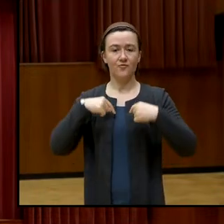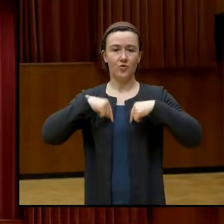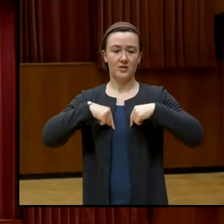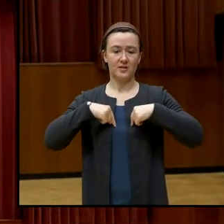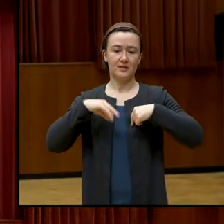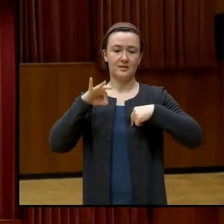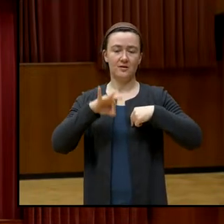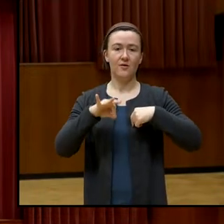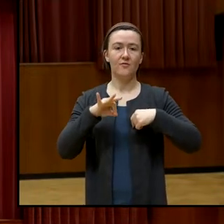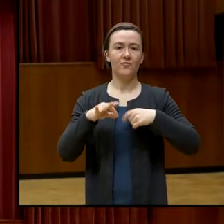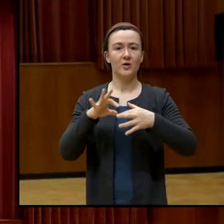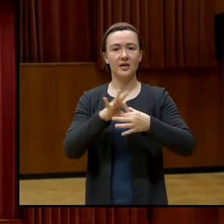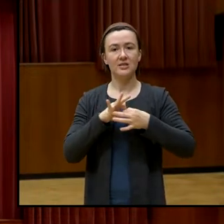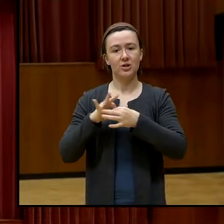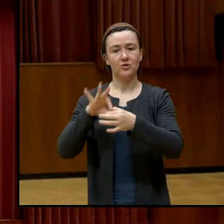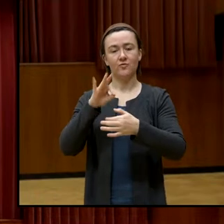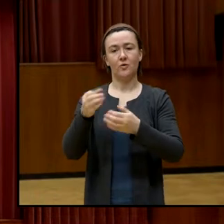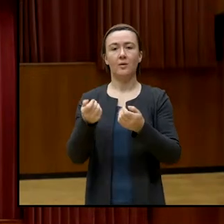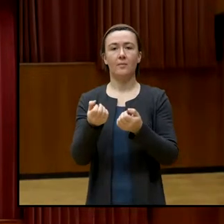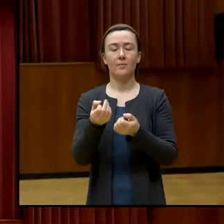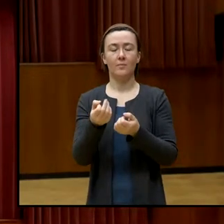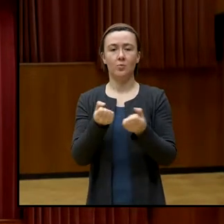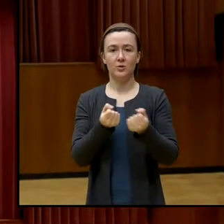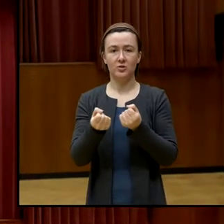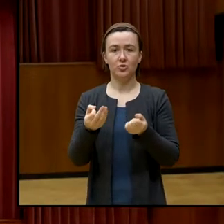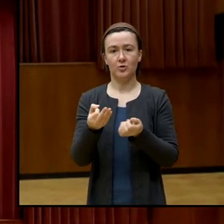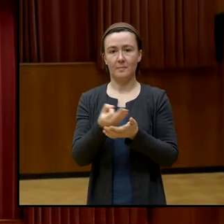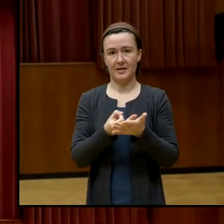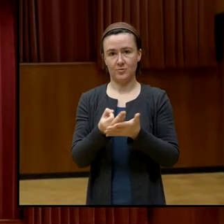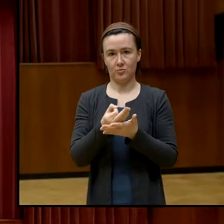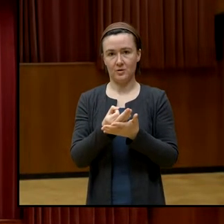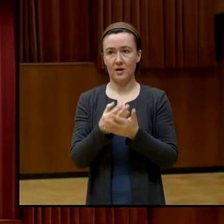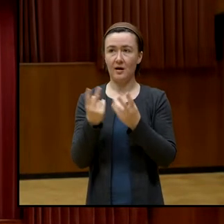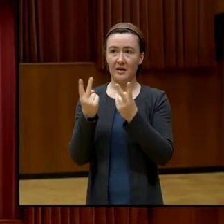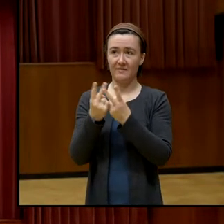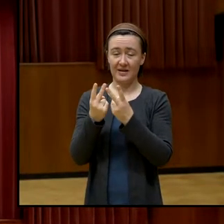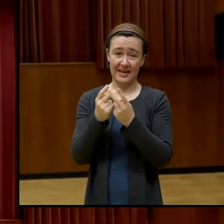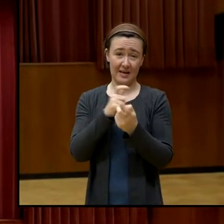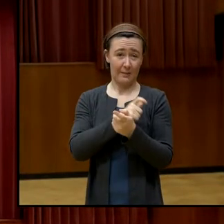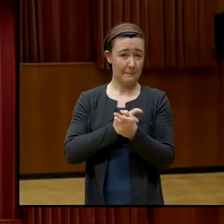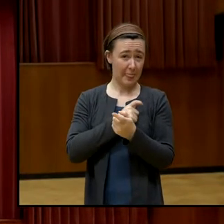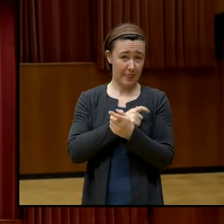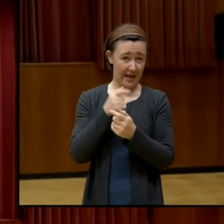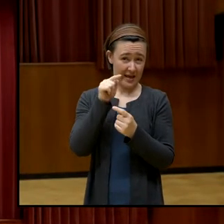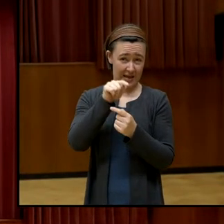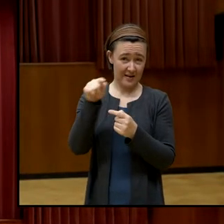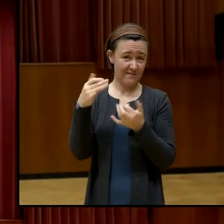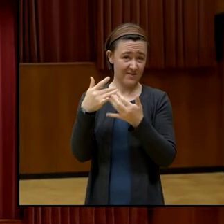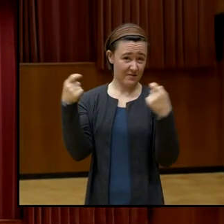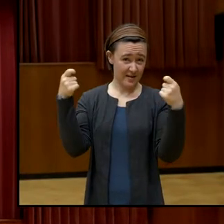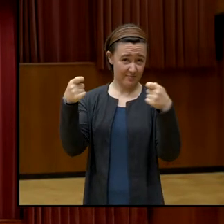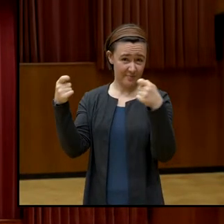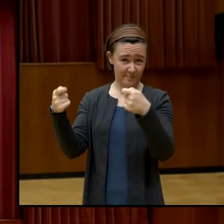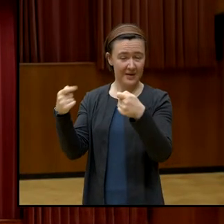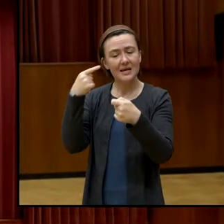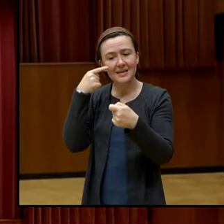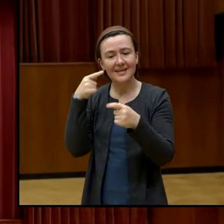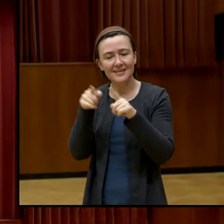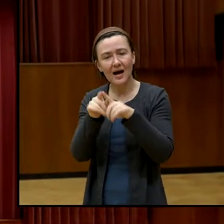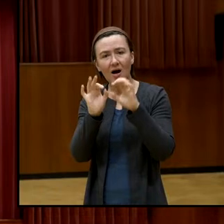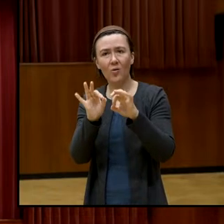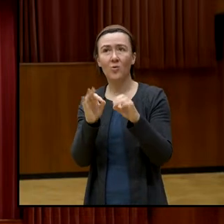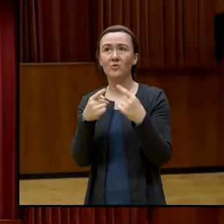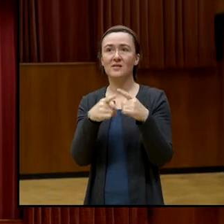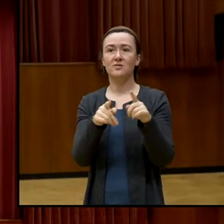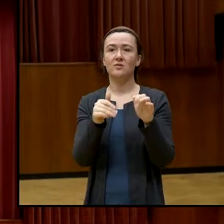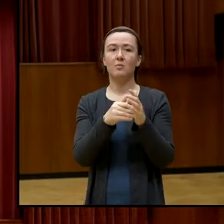gemessen an dem, was Parteien bekommen, was ich jetzt an sich nicht schlecht finde, weil sonst würden sie das von irgendwelchen Großspendern